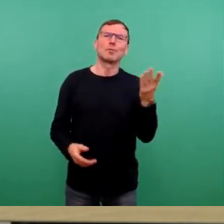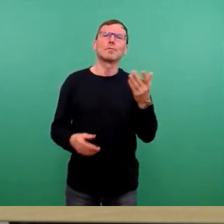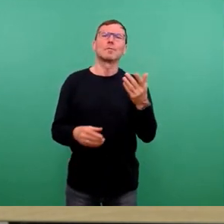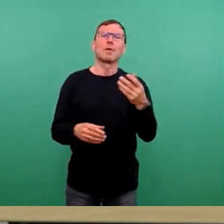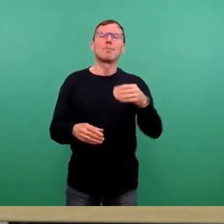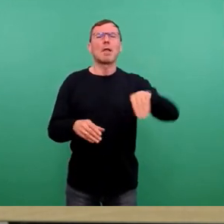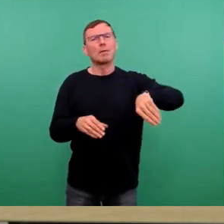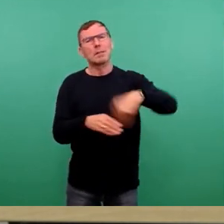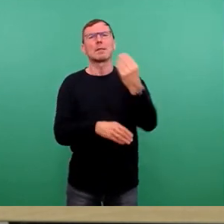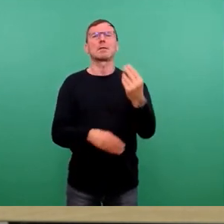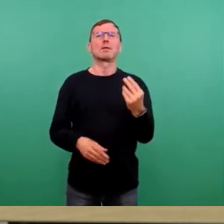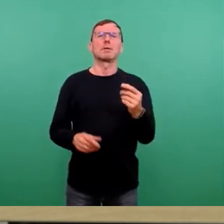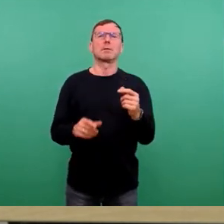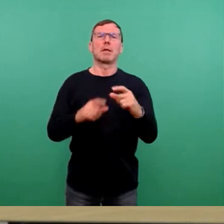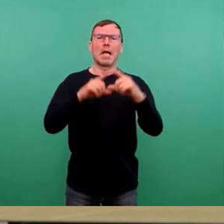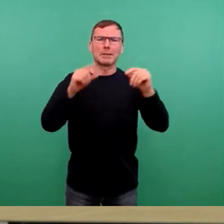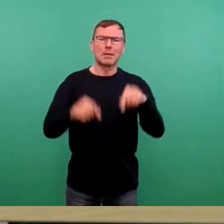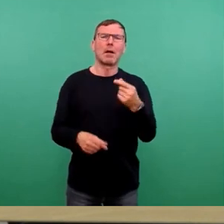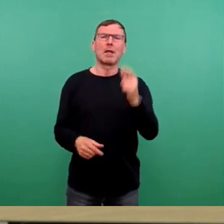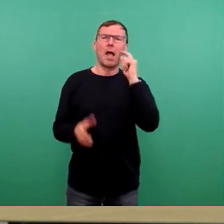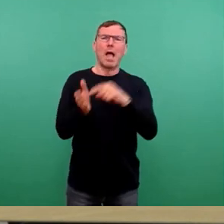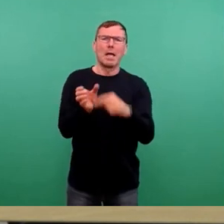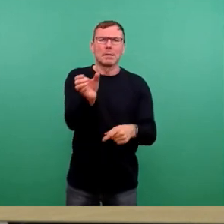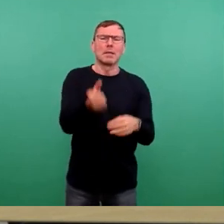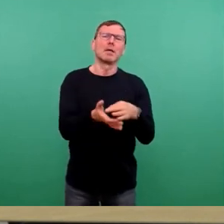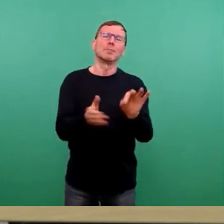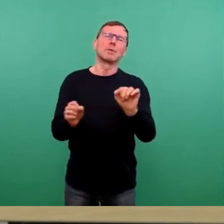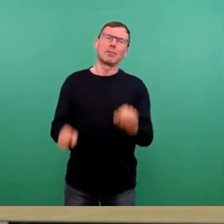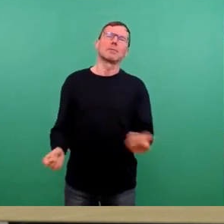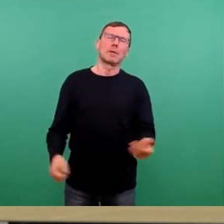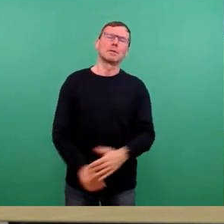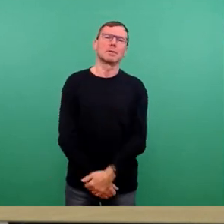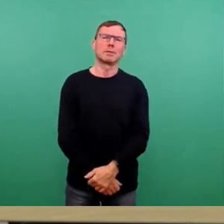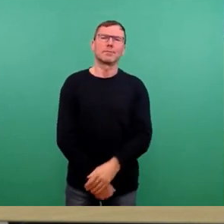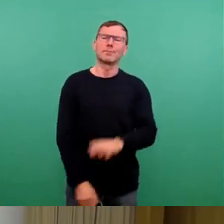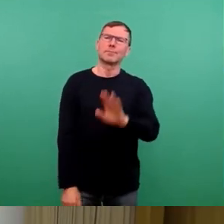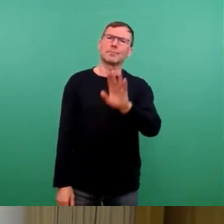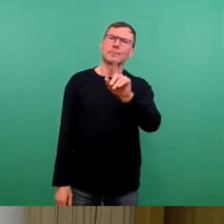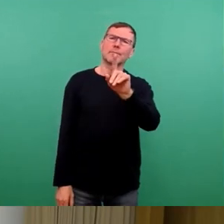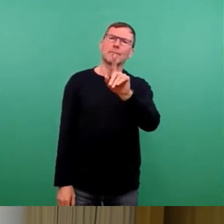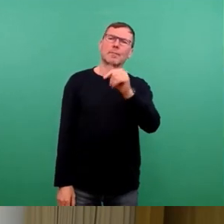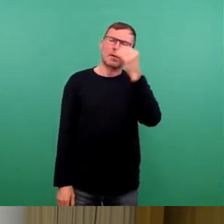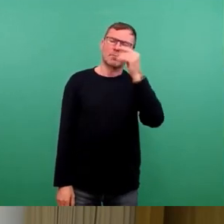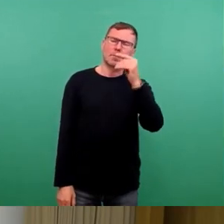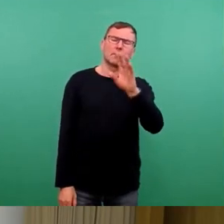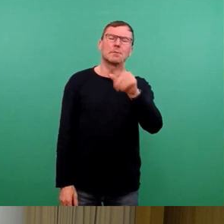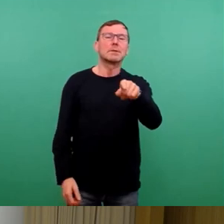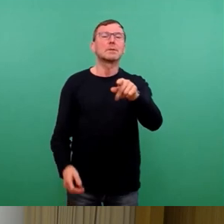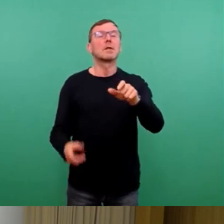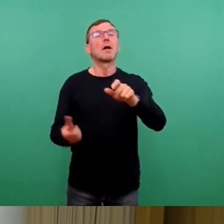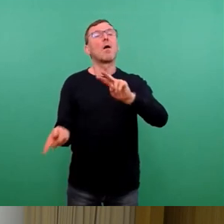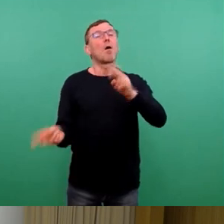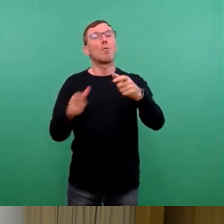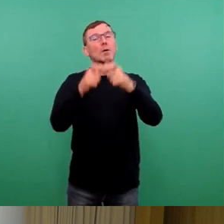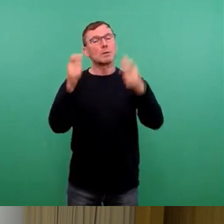und Debitkarten sowie mit Smartphones bezahlt werden kann. Aber im Moment ist es nicht eine Umrüstthematik bei den